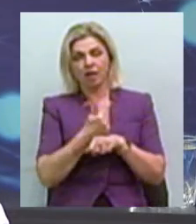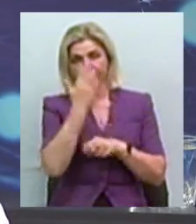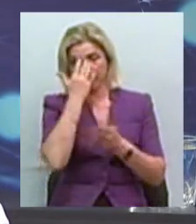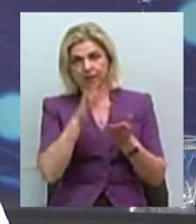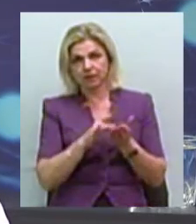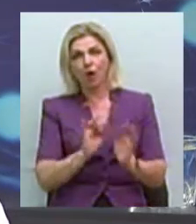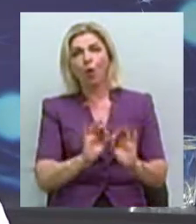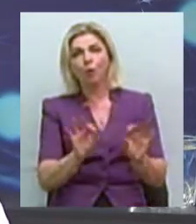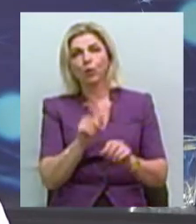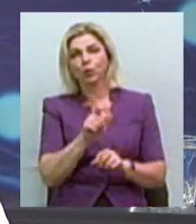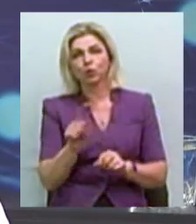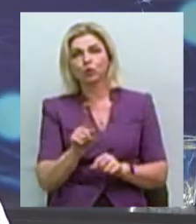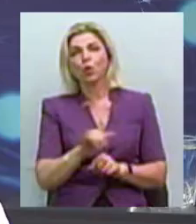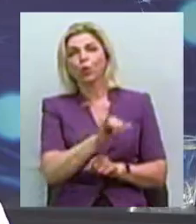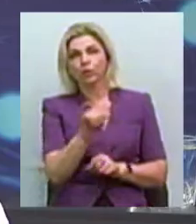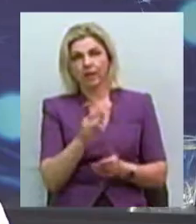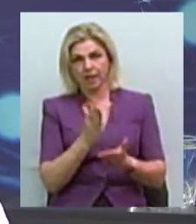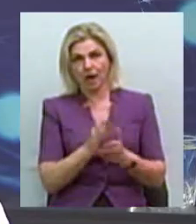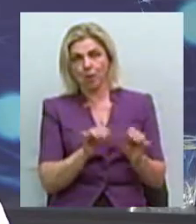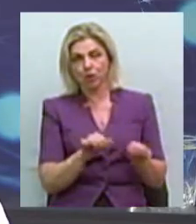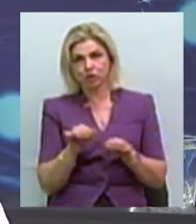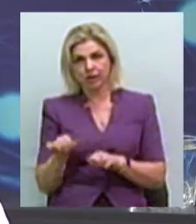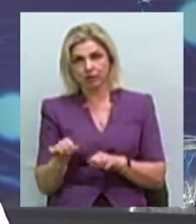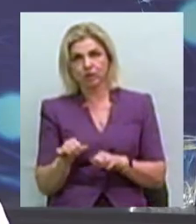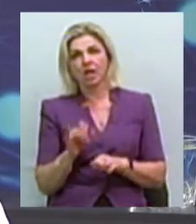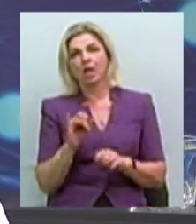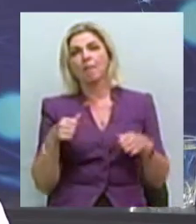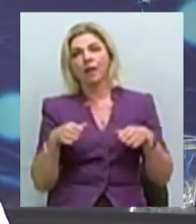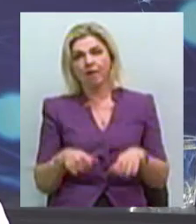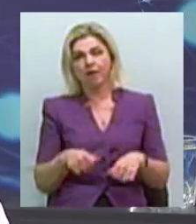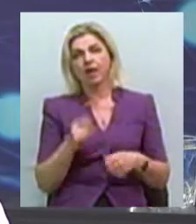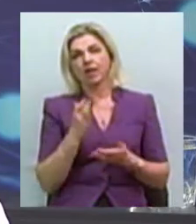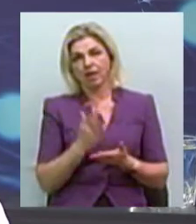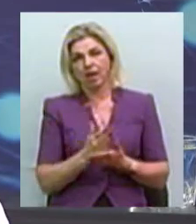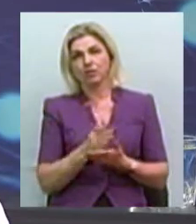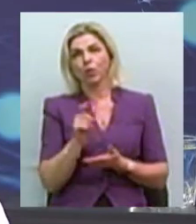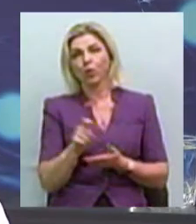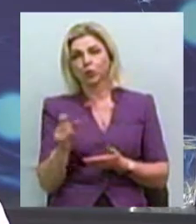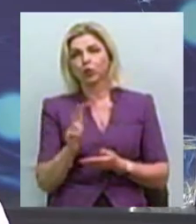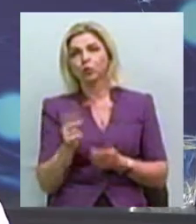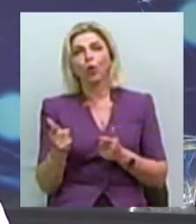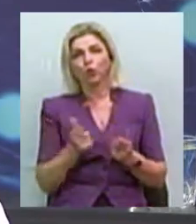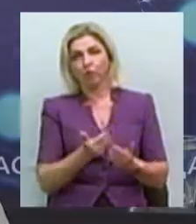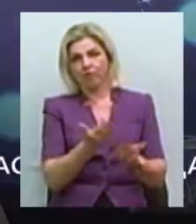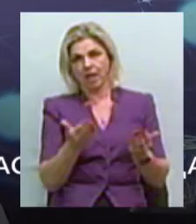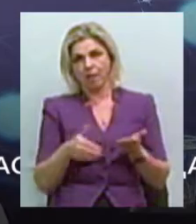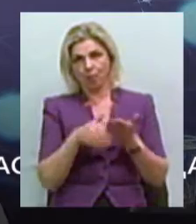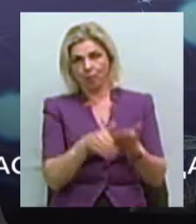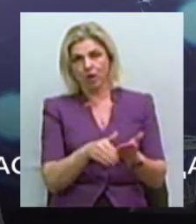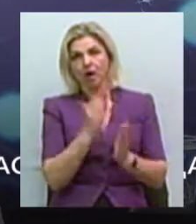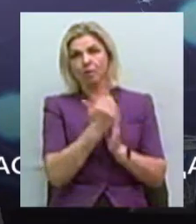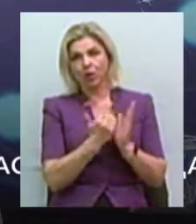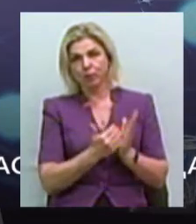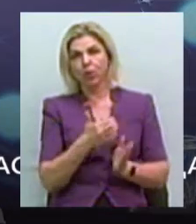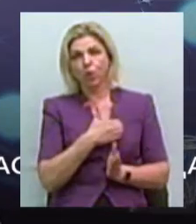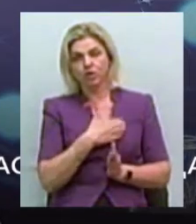людей, що є в них можливості, є в них, скажімо так, права, і є особи, які готові допомогти. І в рамках цього я